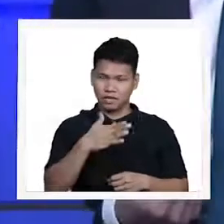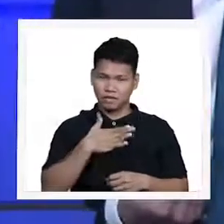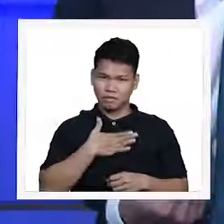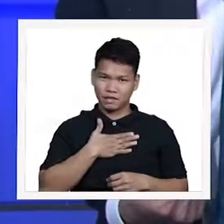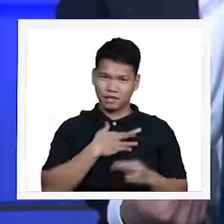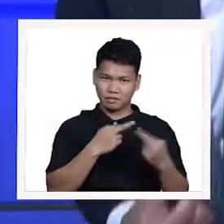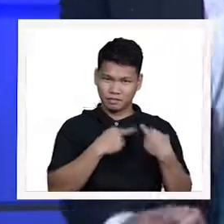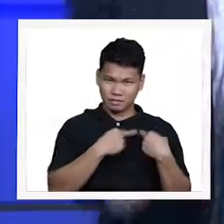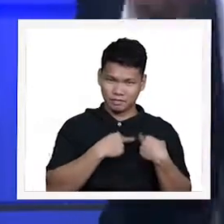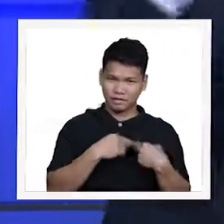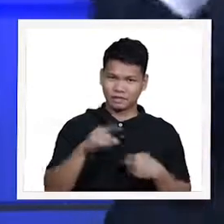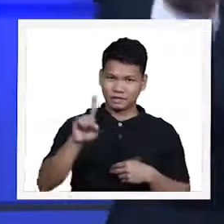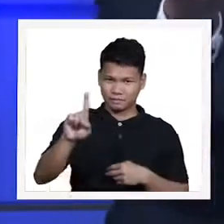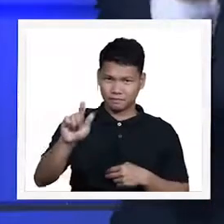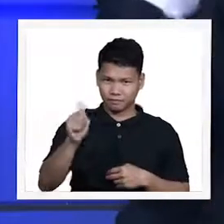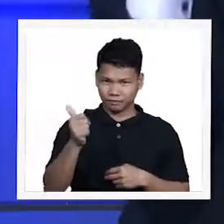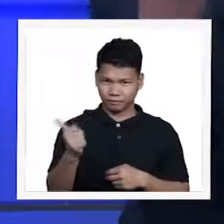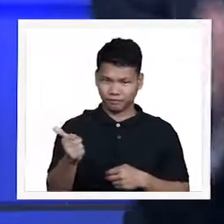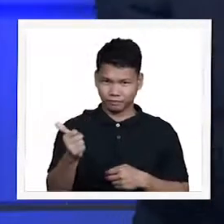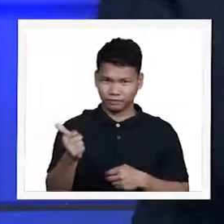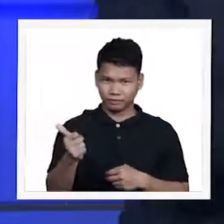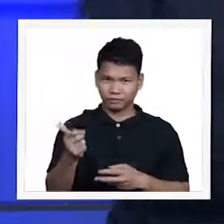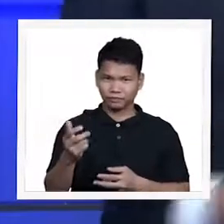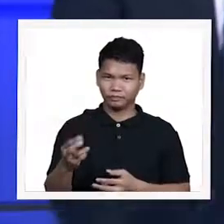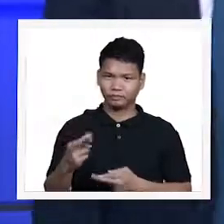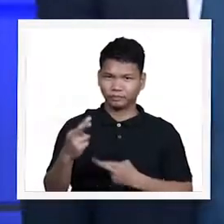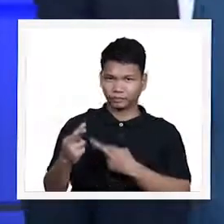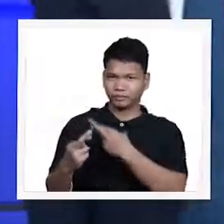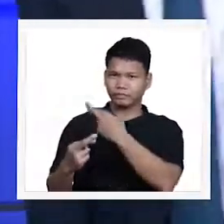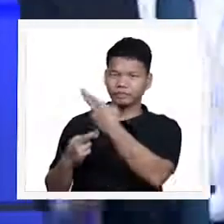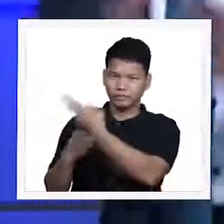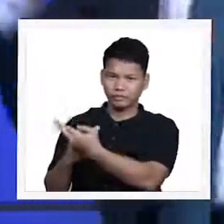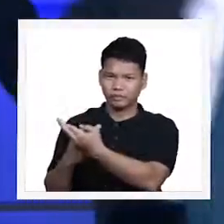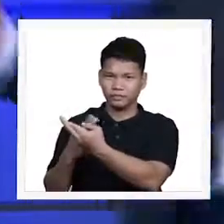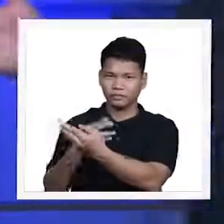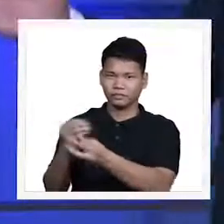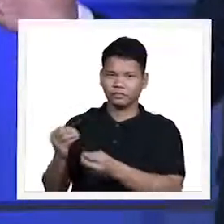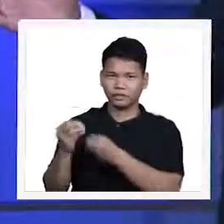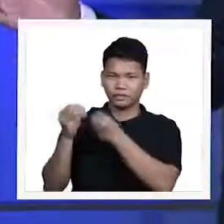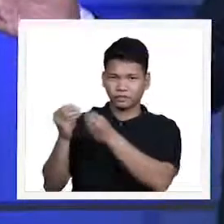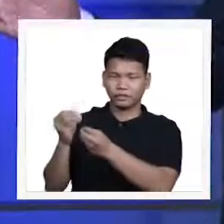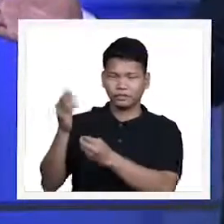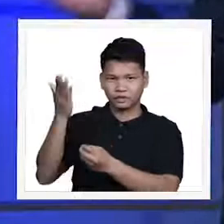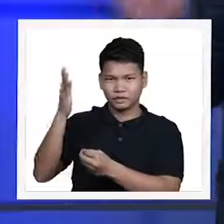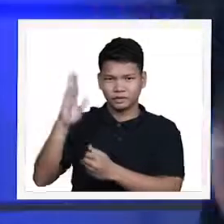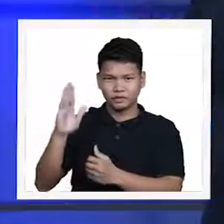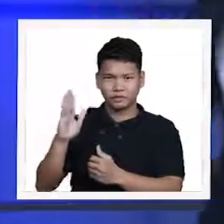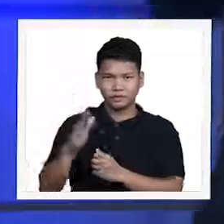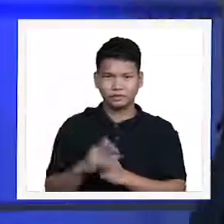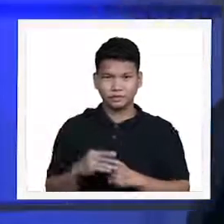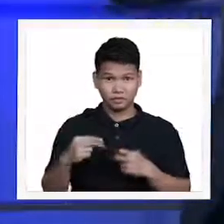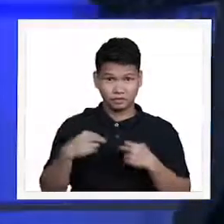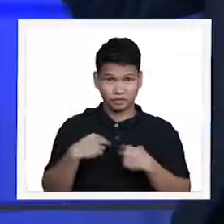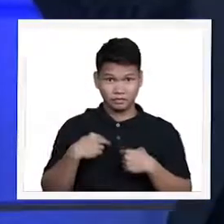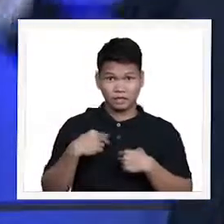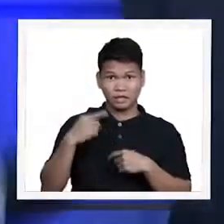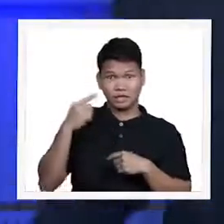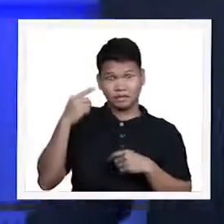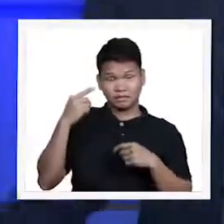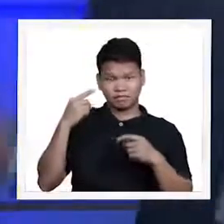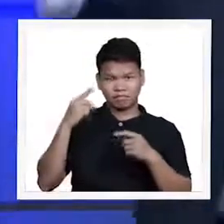responsibility to return the tithes and offering kung meron po tayong paniniwala kung meron pa tayong